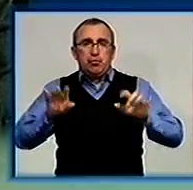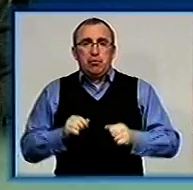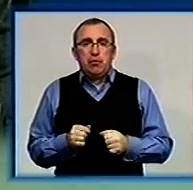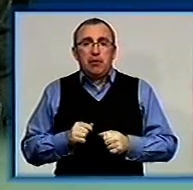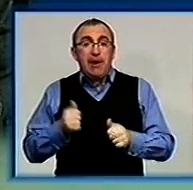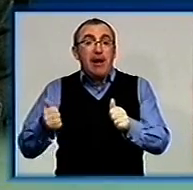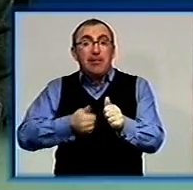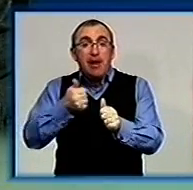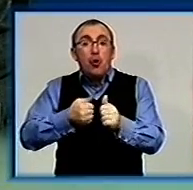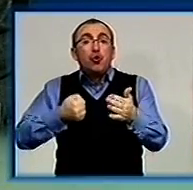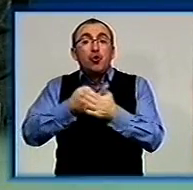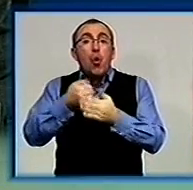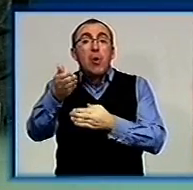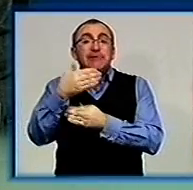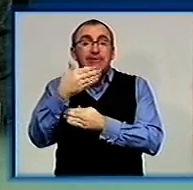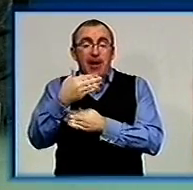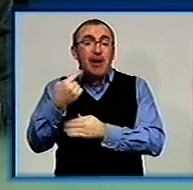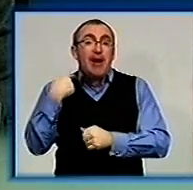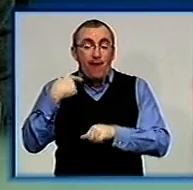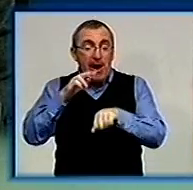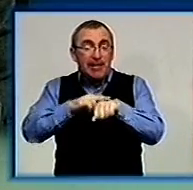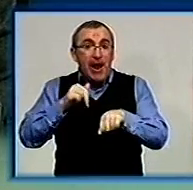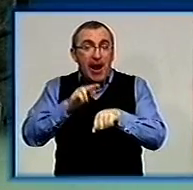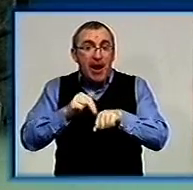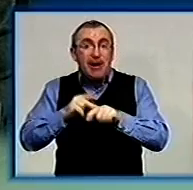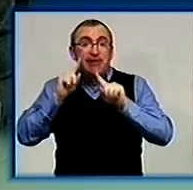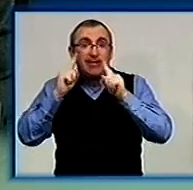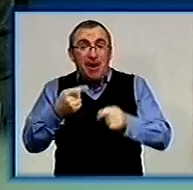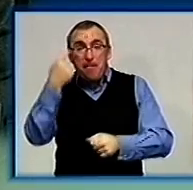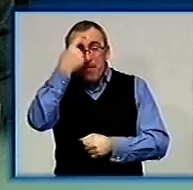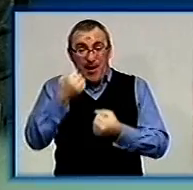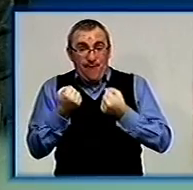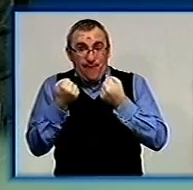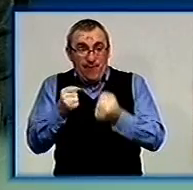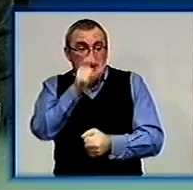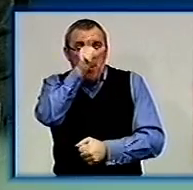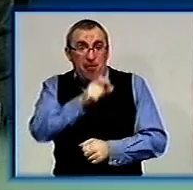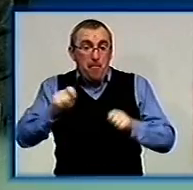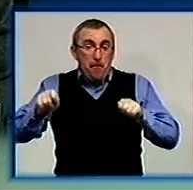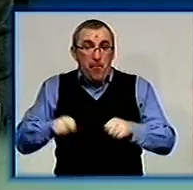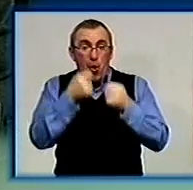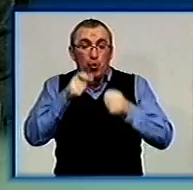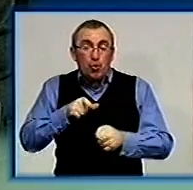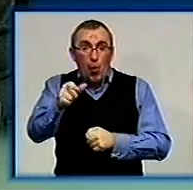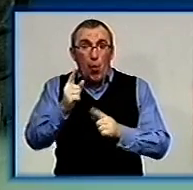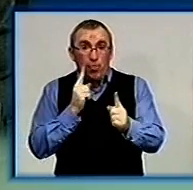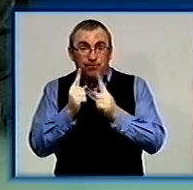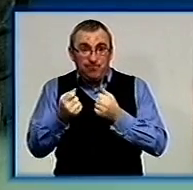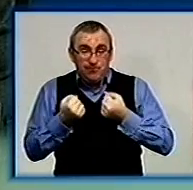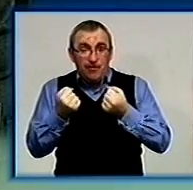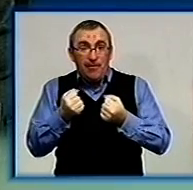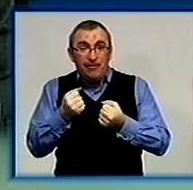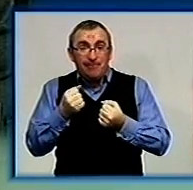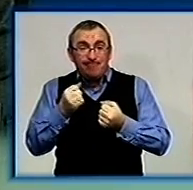Гналися аж до Знам'янки. Кіровоградські даївці затримали п'яного водія, який, порушивши правила дорожнього руху, намагався втекти